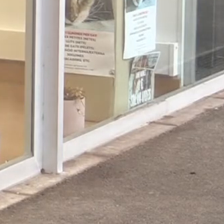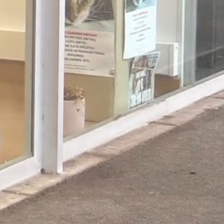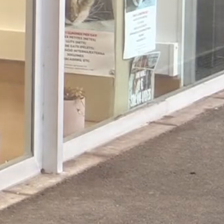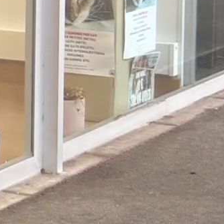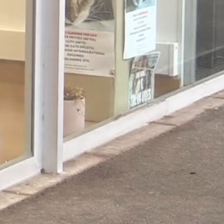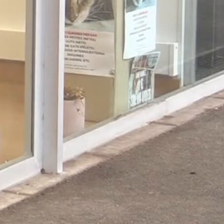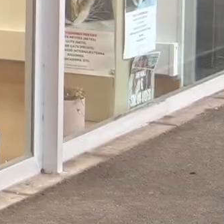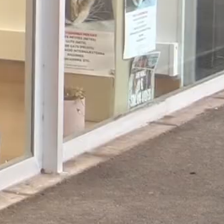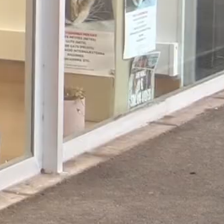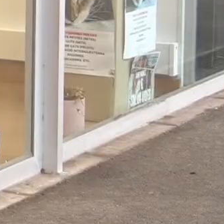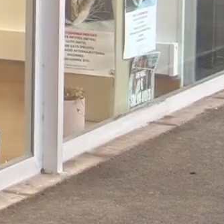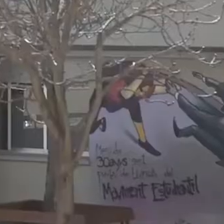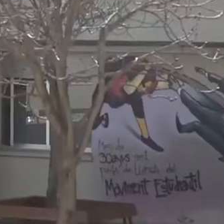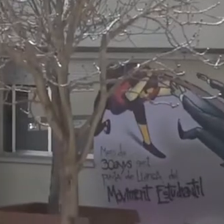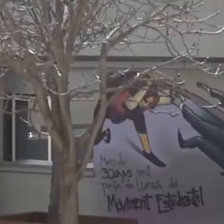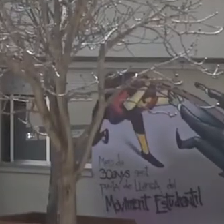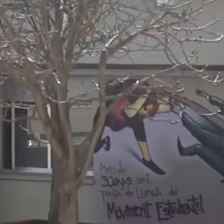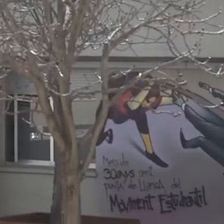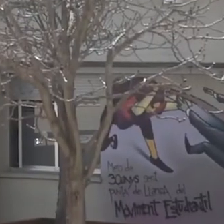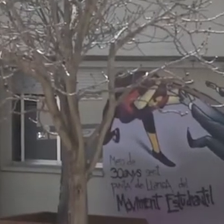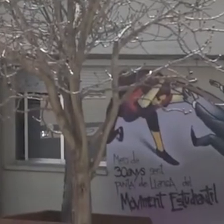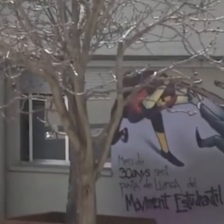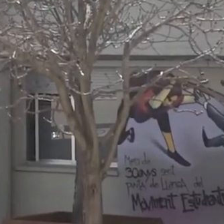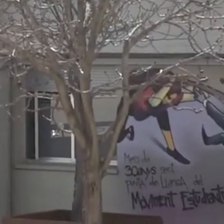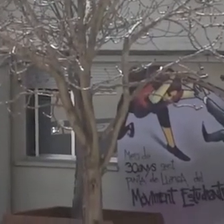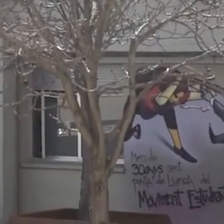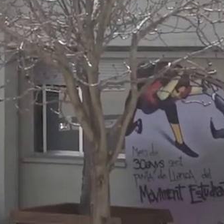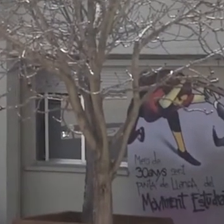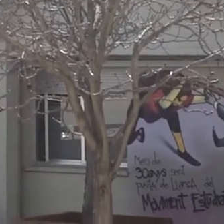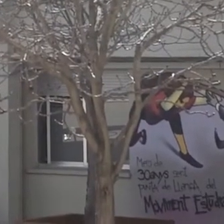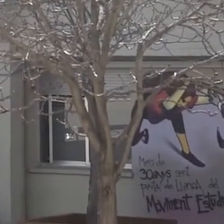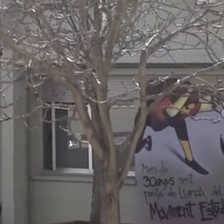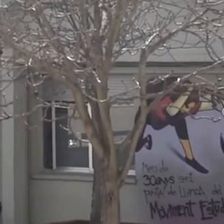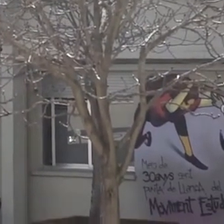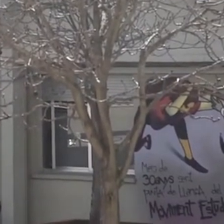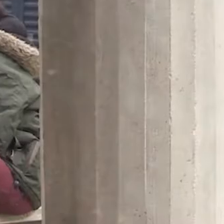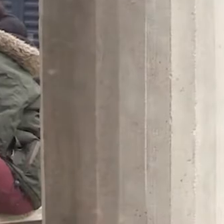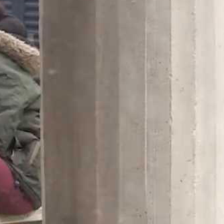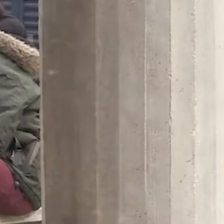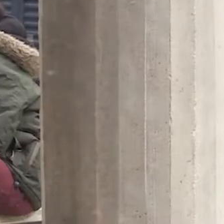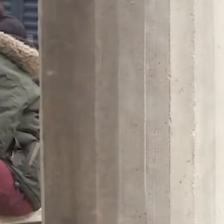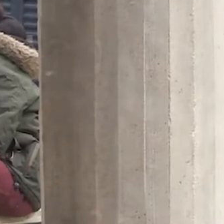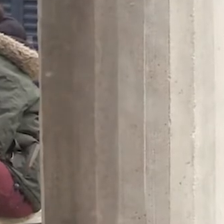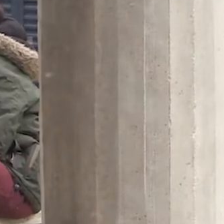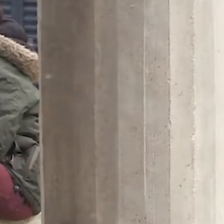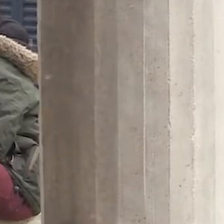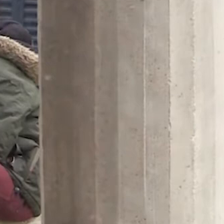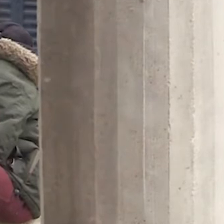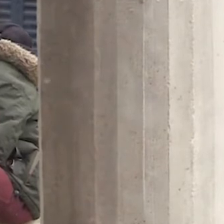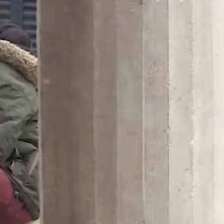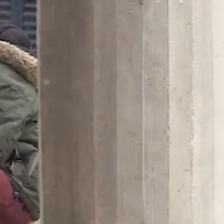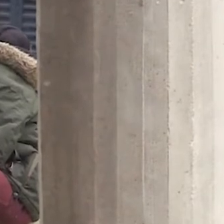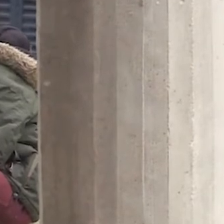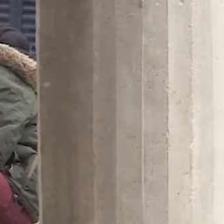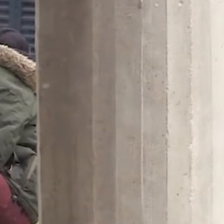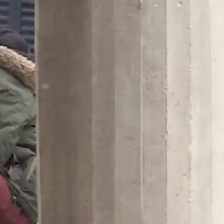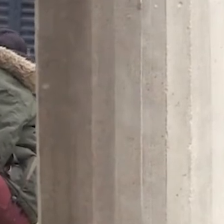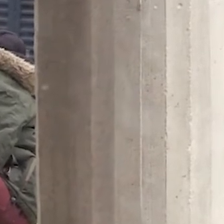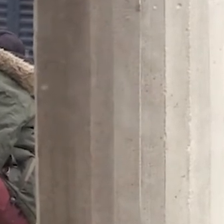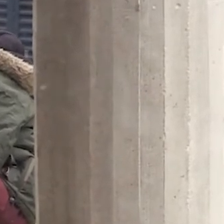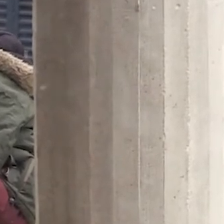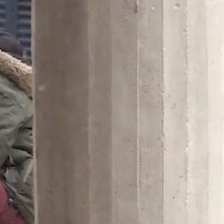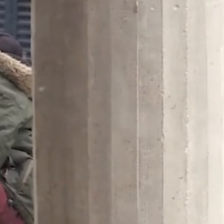'esforç del deganat de lletres va ser ofert com a grau propi això va implicar doncs un temps d